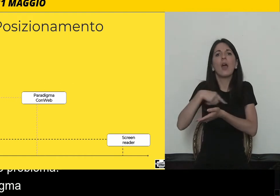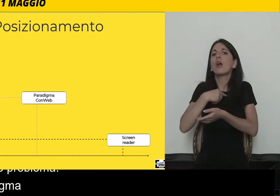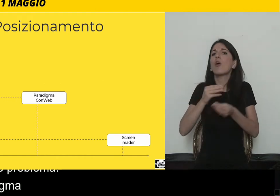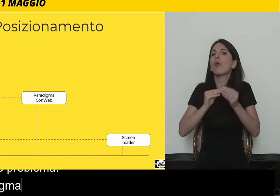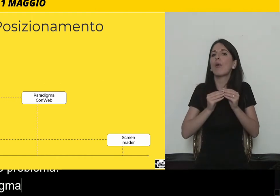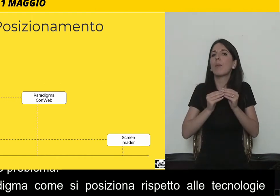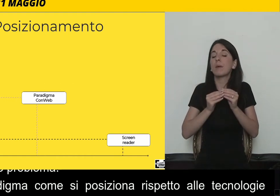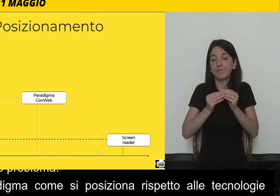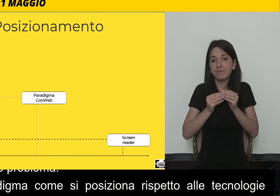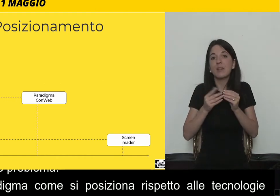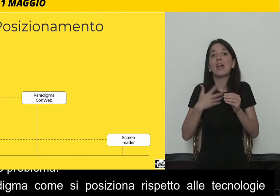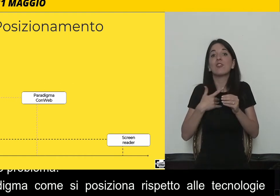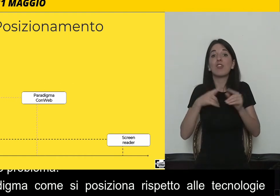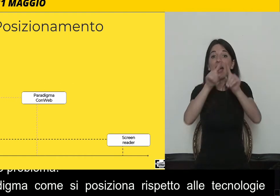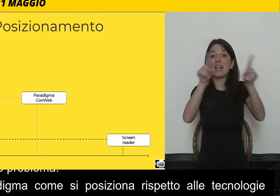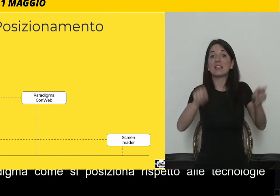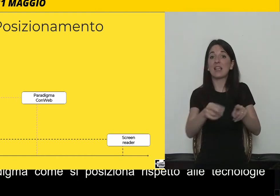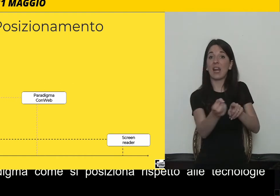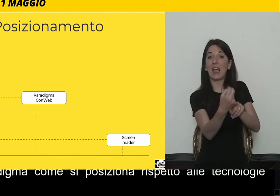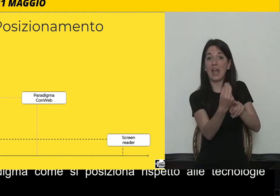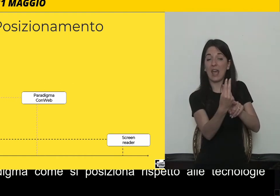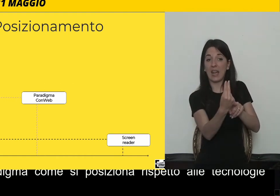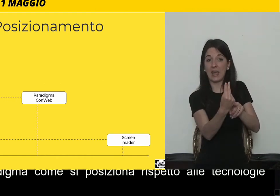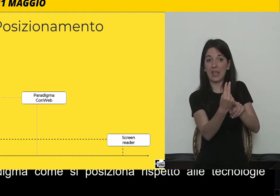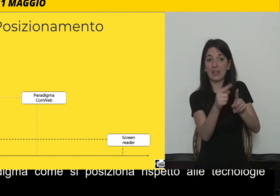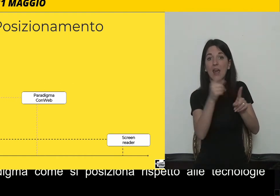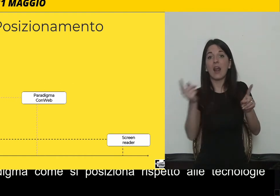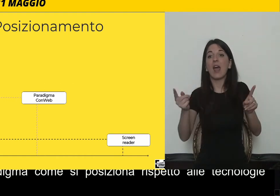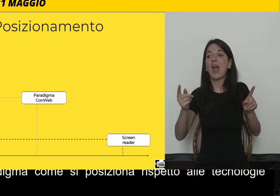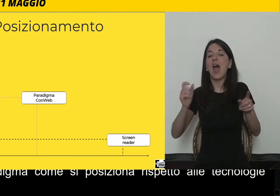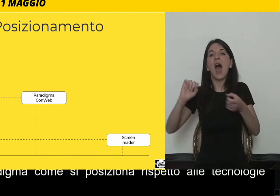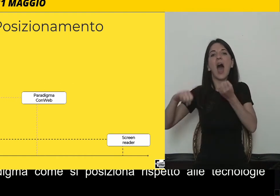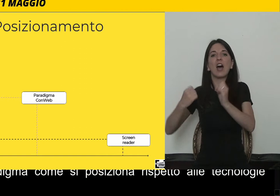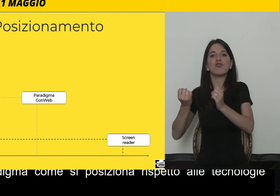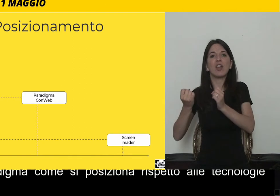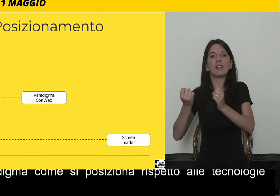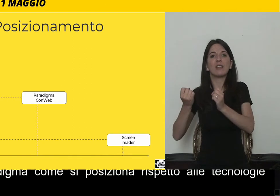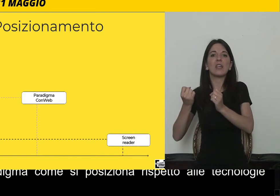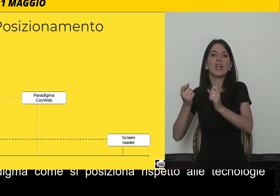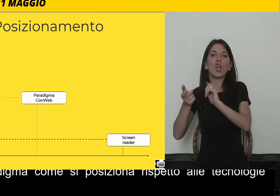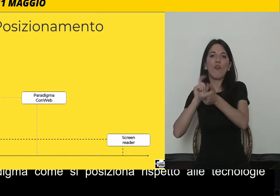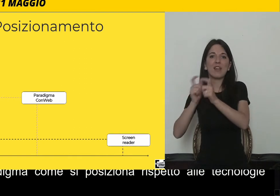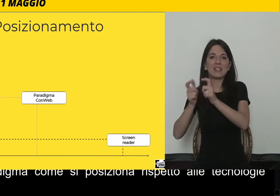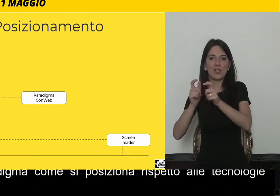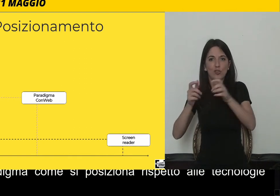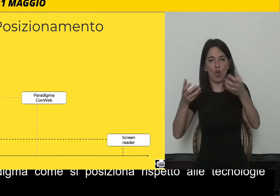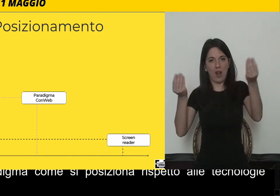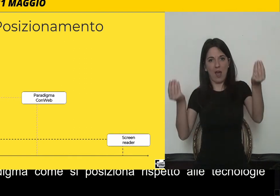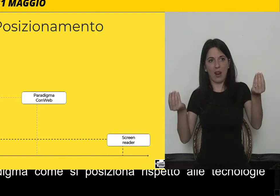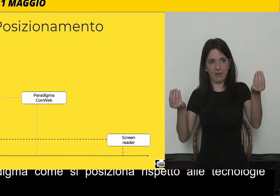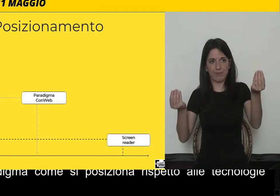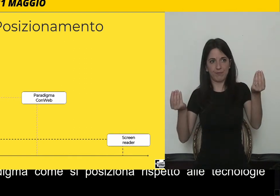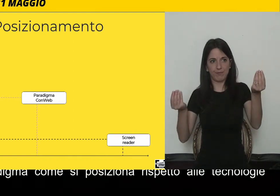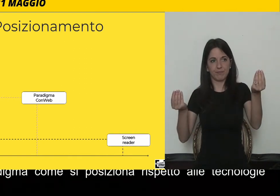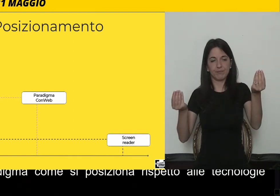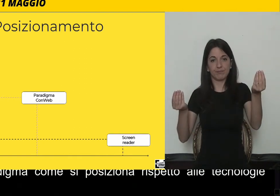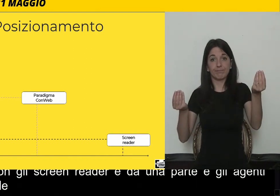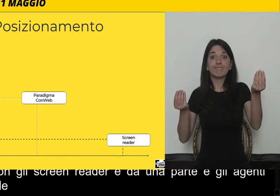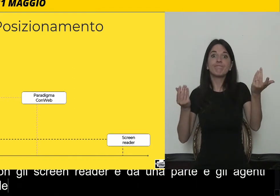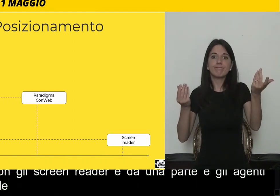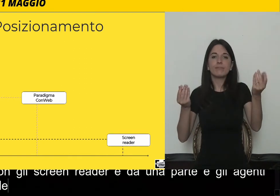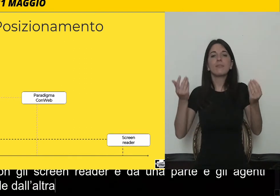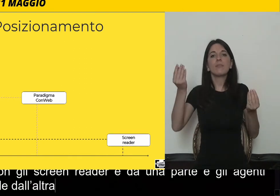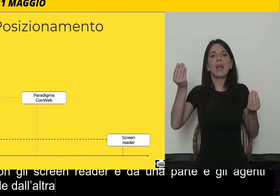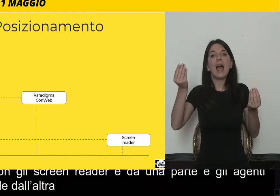confronta con gli screen reader da una parte e gli agenti conversazionali dall'altra. Gli screen reader perché al momento sono gli strumenti più